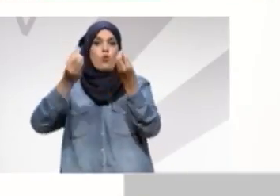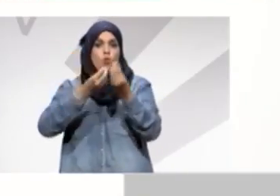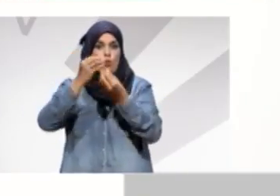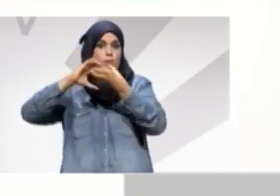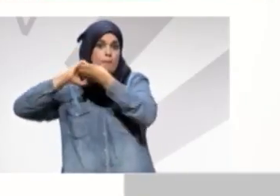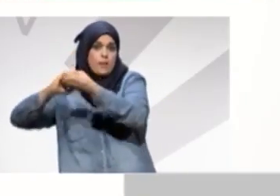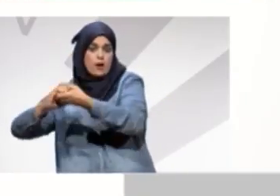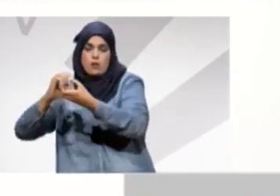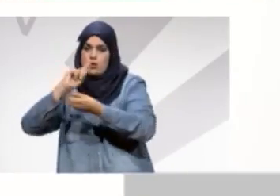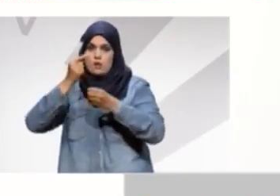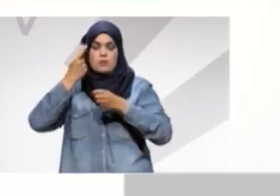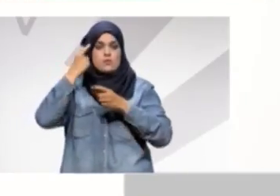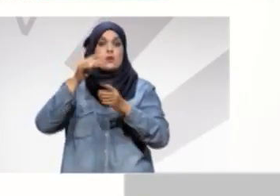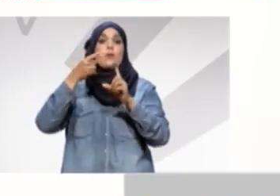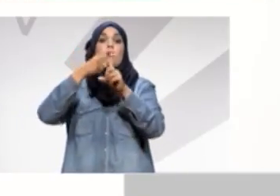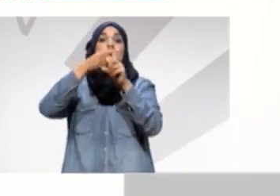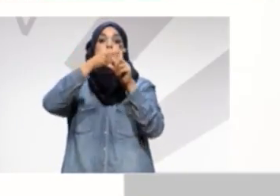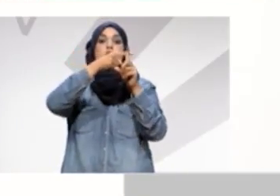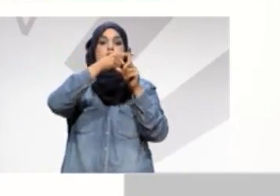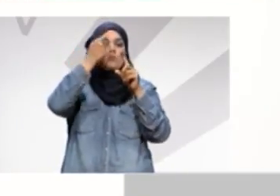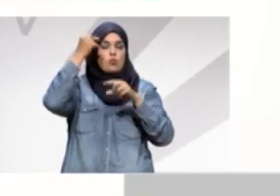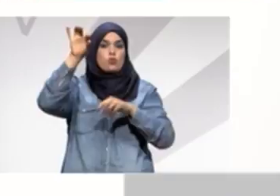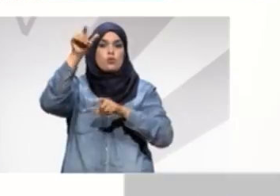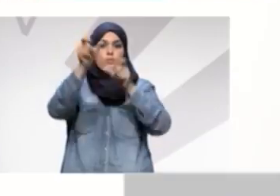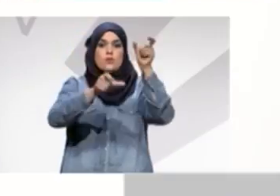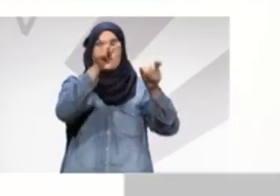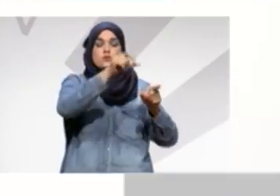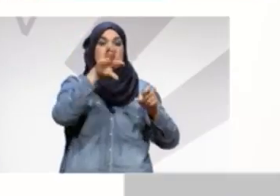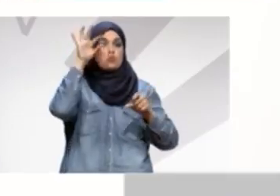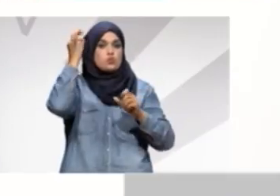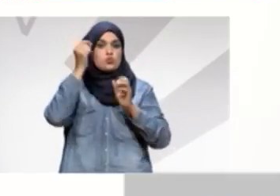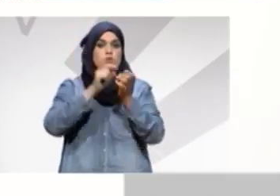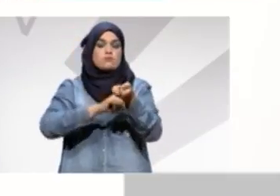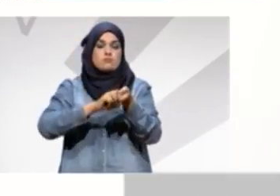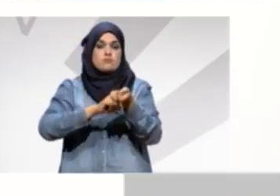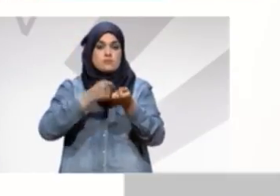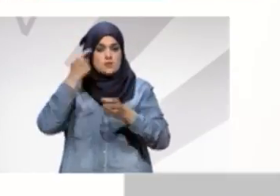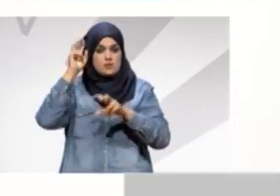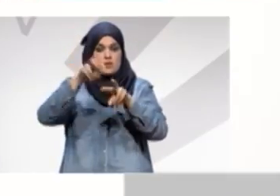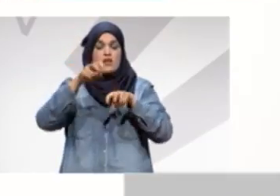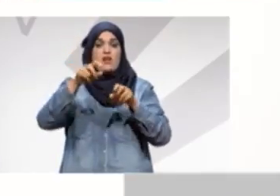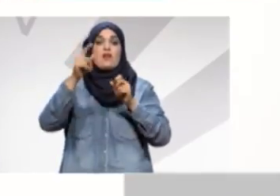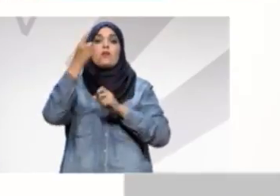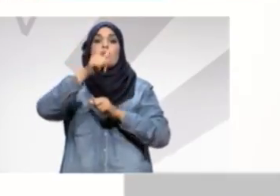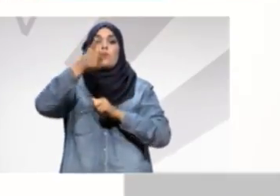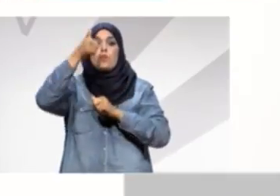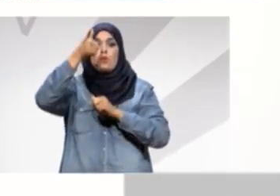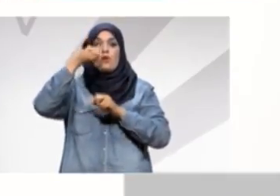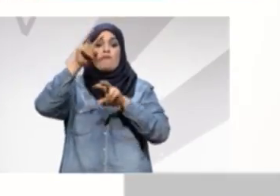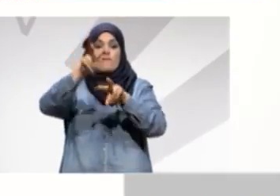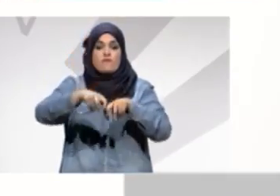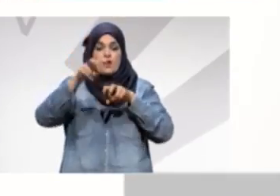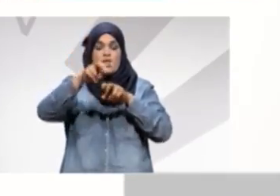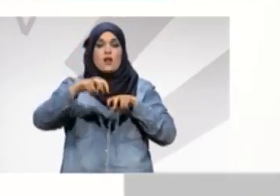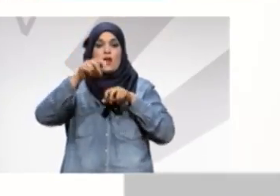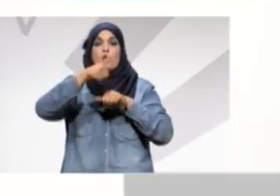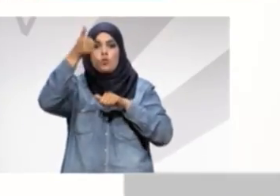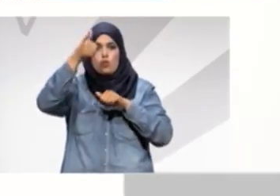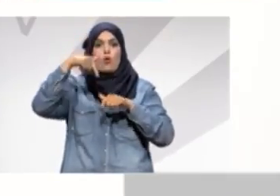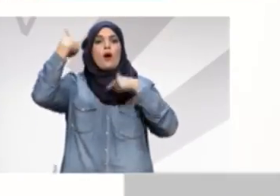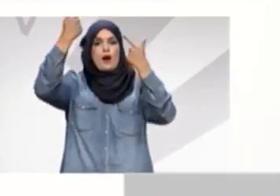الوطني لتوانسة مع اختيار الفلاحة هي لولة مش سياحة الفلاحة لولة ثم